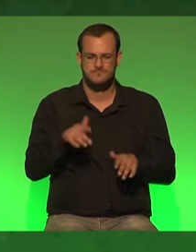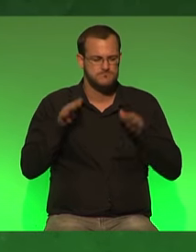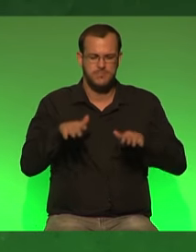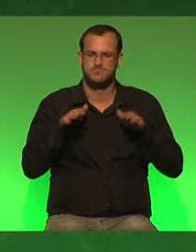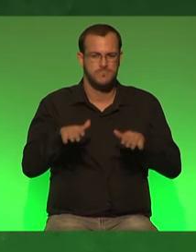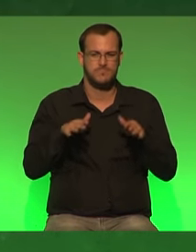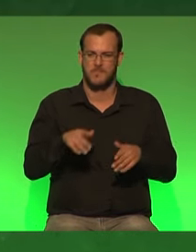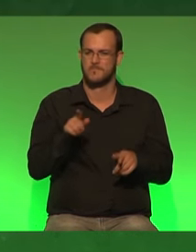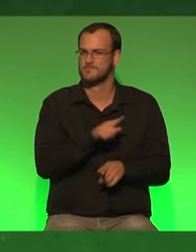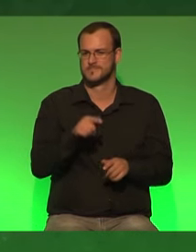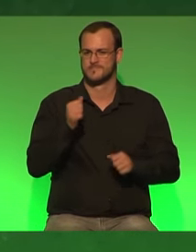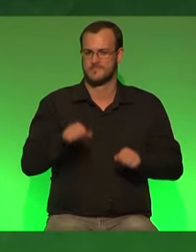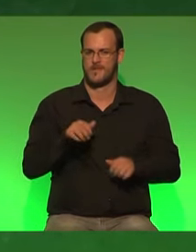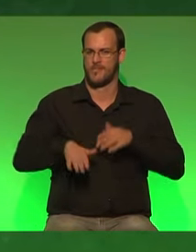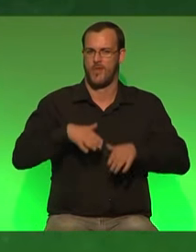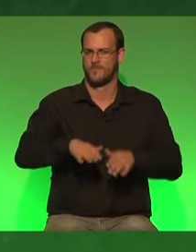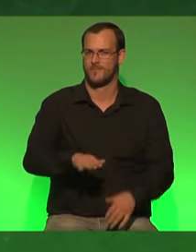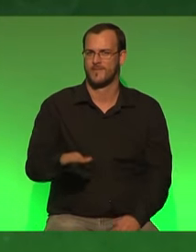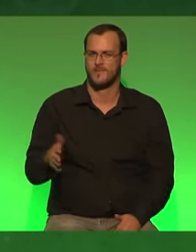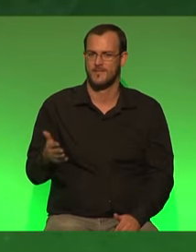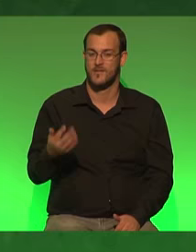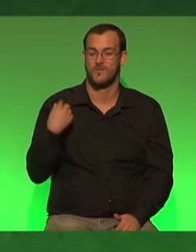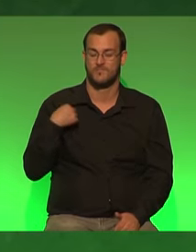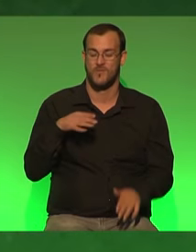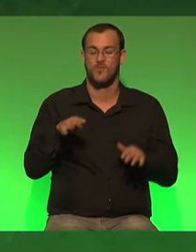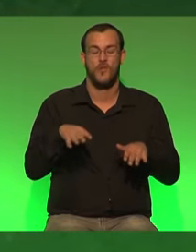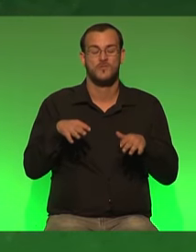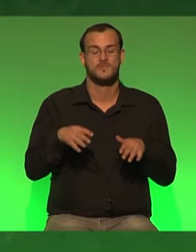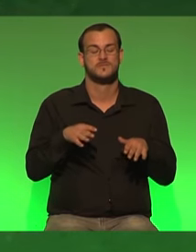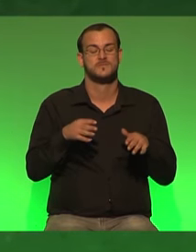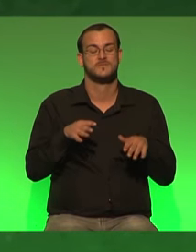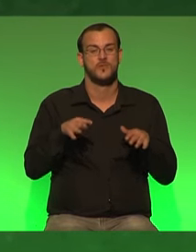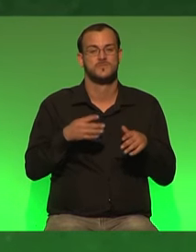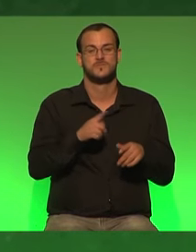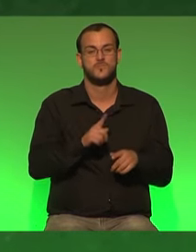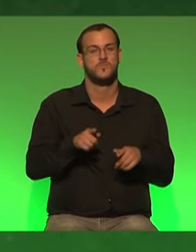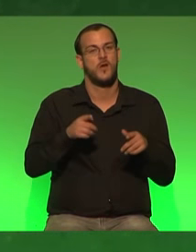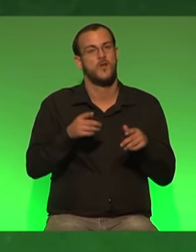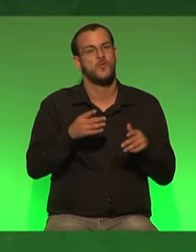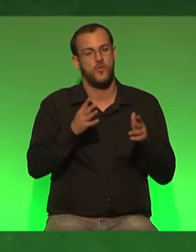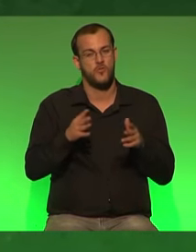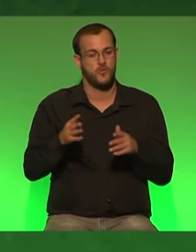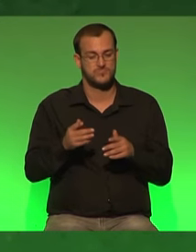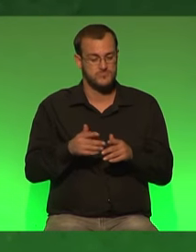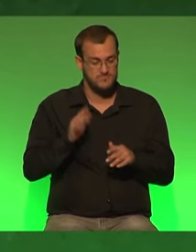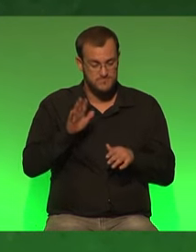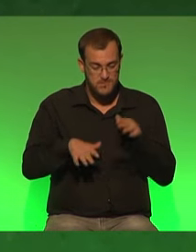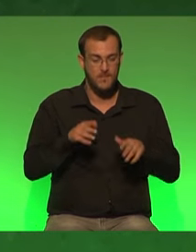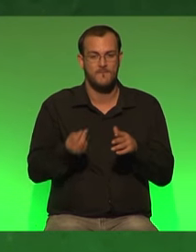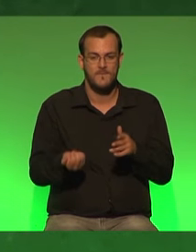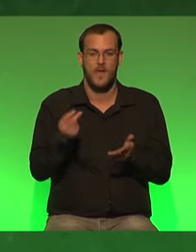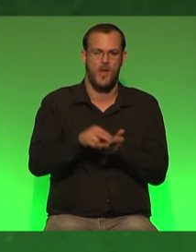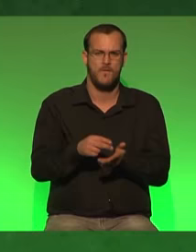gelernt hat 1999 mal davon stets wieder auf mit einer irrsinnigen motivation das